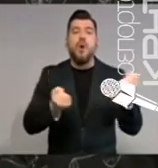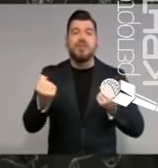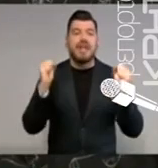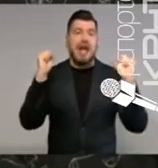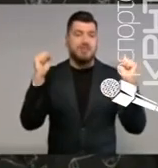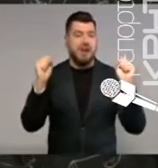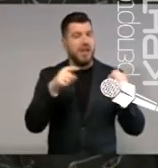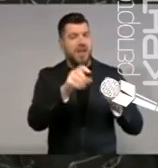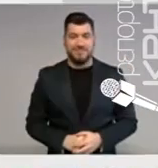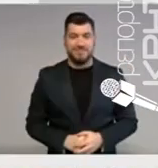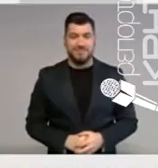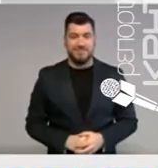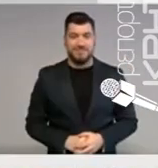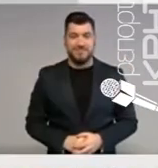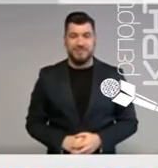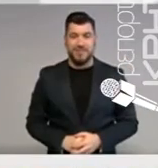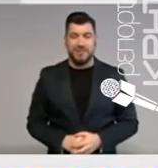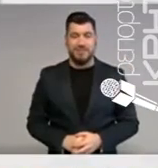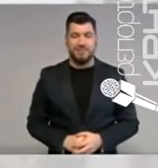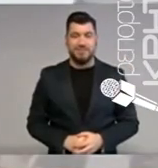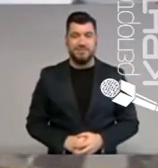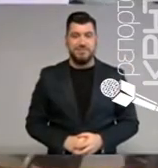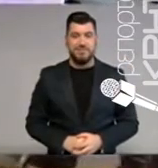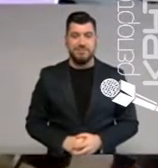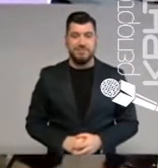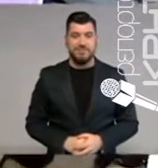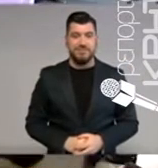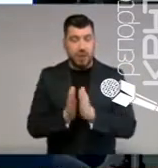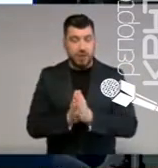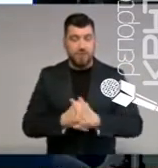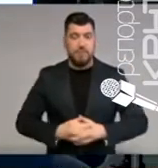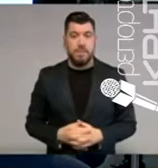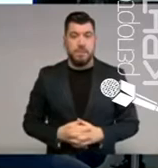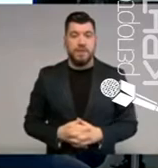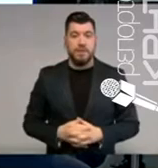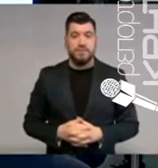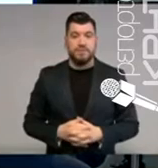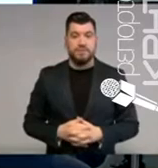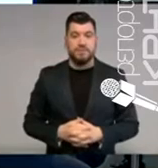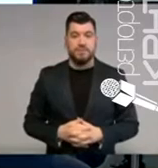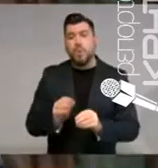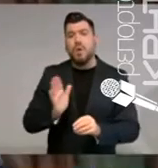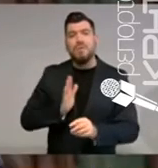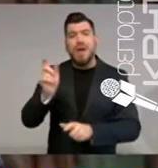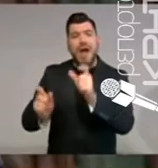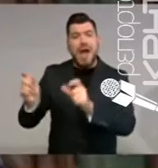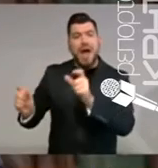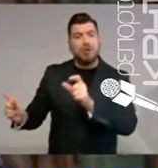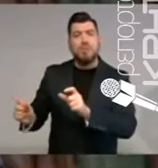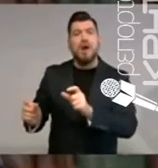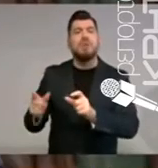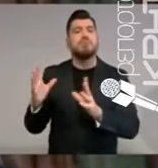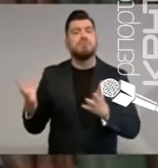καλλιέργεια κυκλοφοριακής αγωγής μέσα από την εκπαίδευση και την επικοινωνία, αποτελεσματικό σύστημα επιβολής των κανόνων οδικής